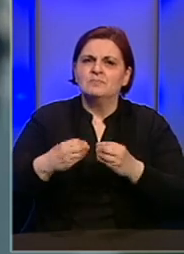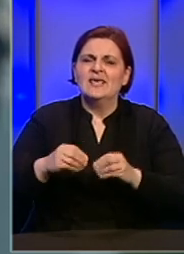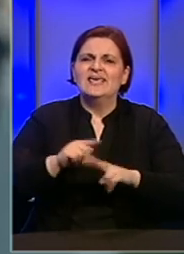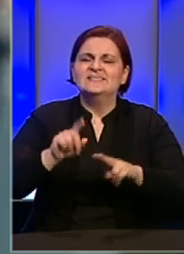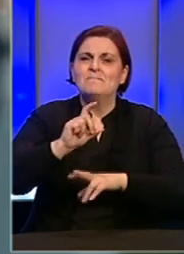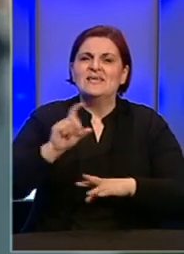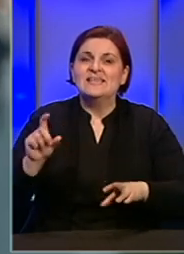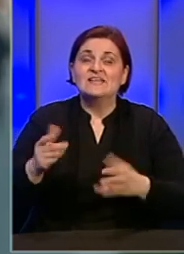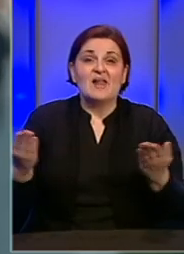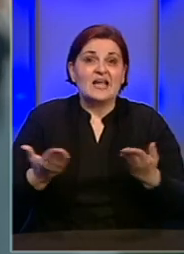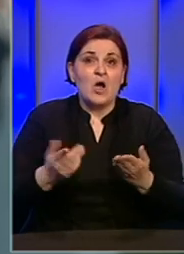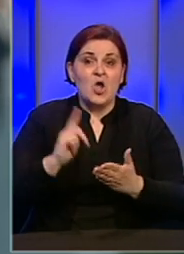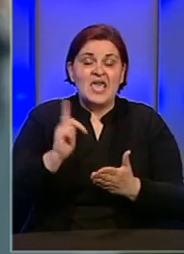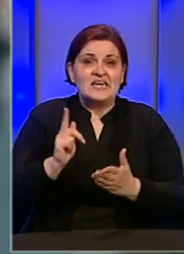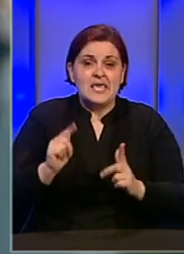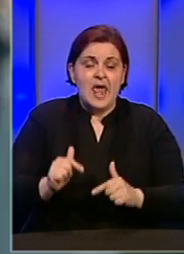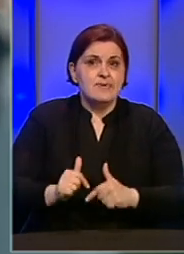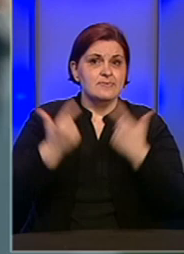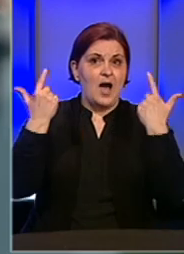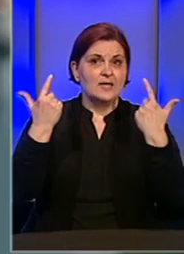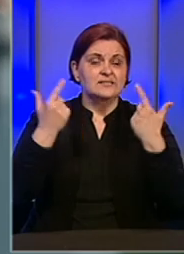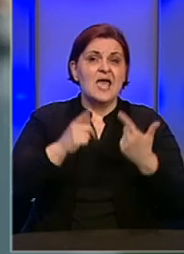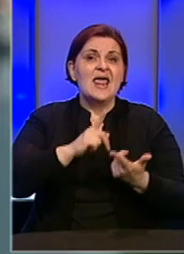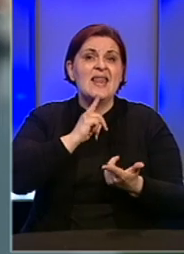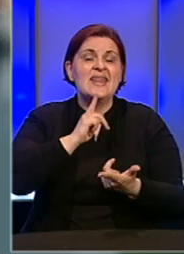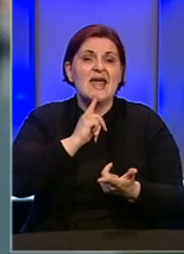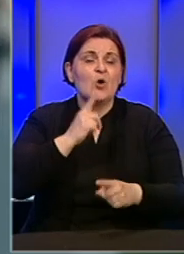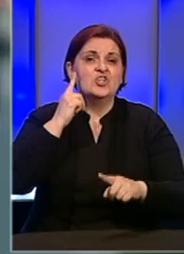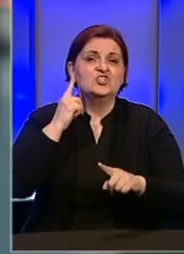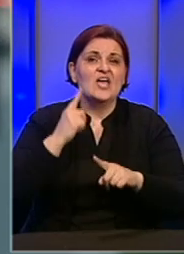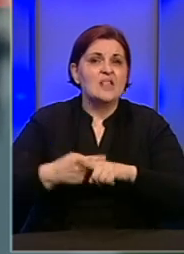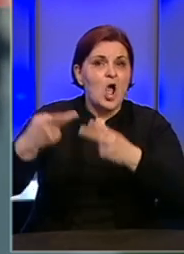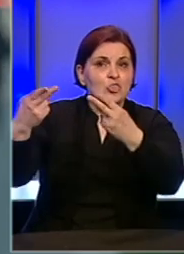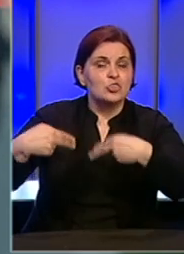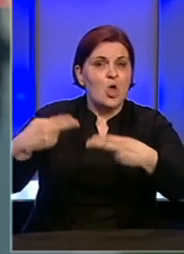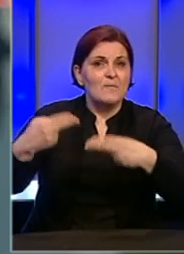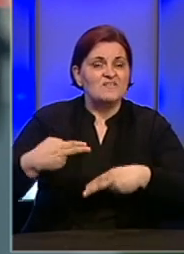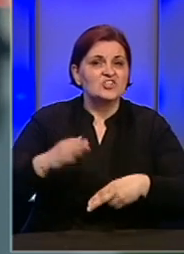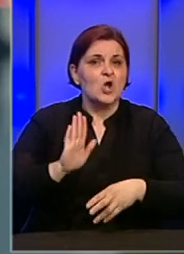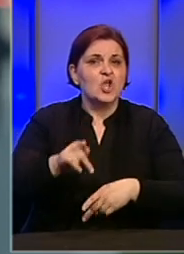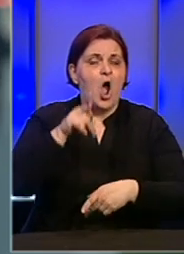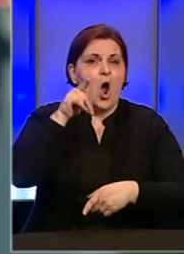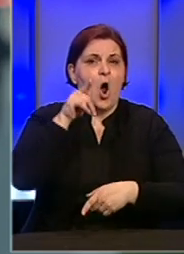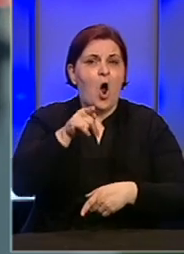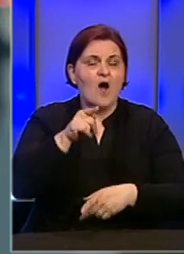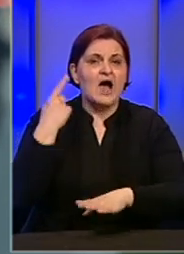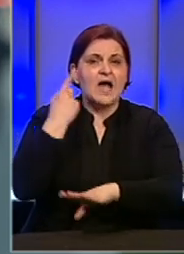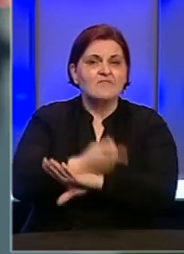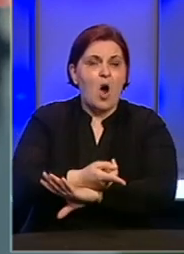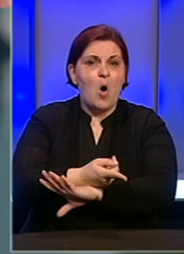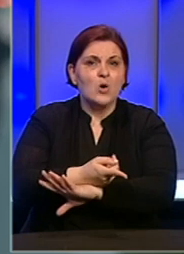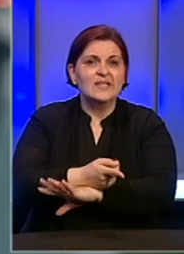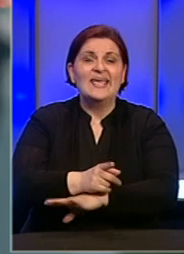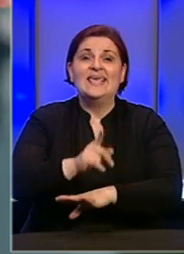ministarstva, jer im, kako kažu, nije najjasnije na koje će se tačno dobavljače odnositi ovakva odluka